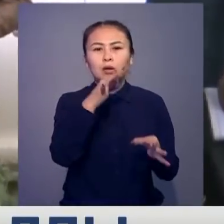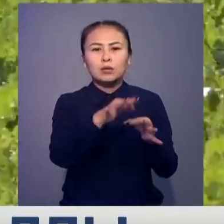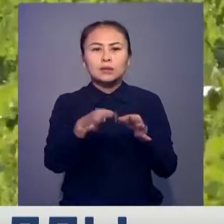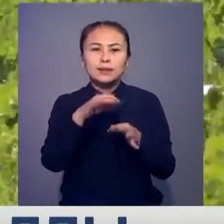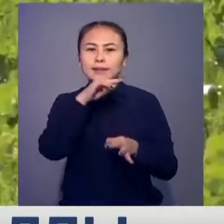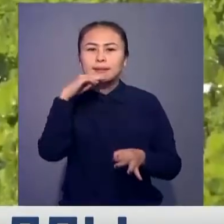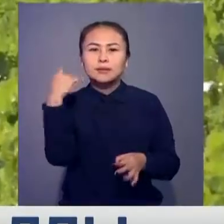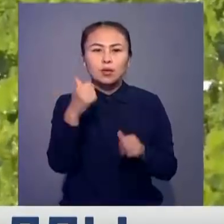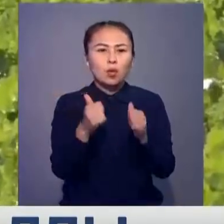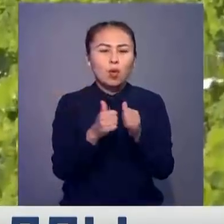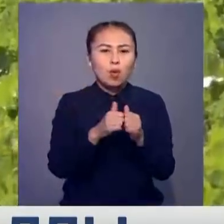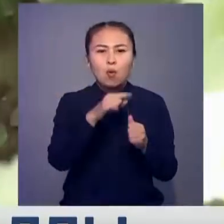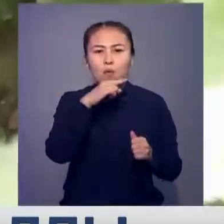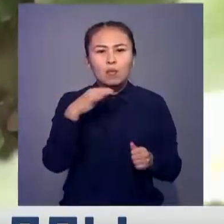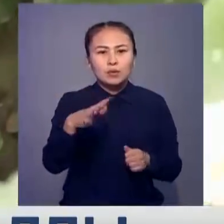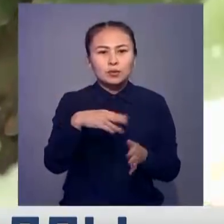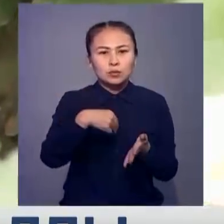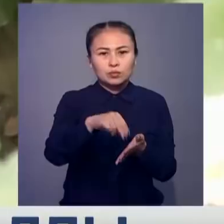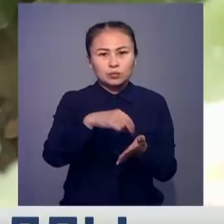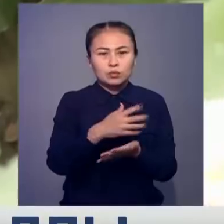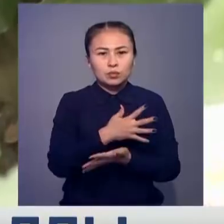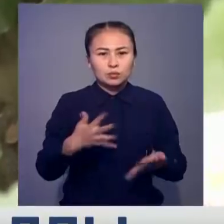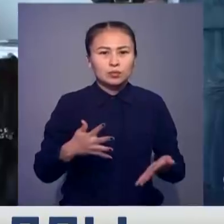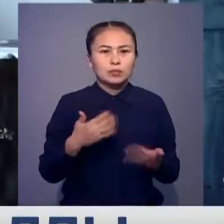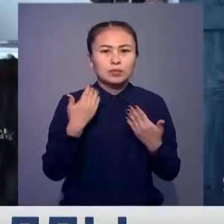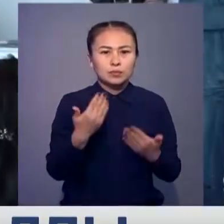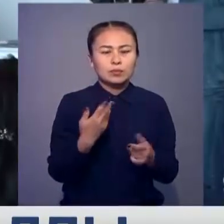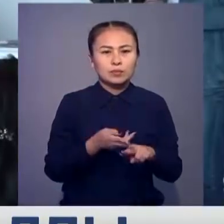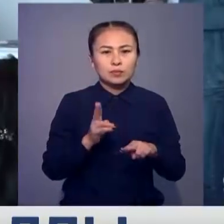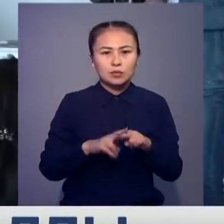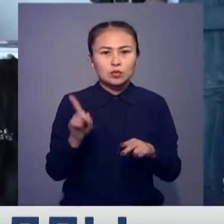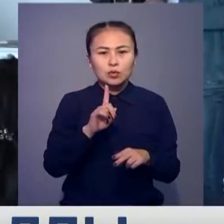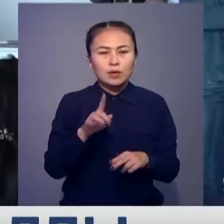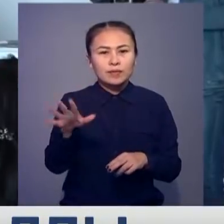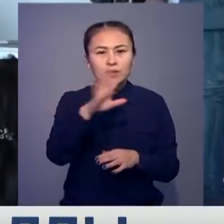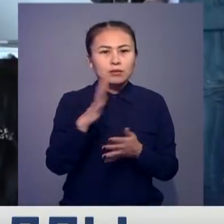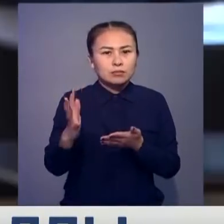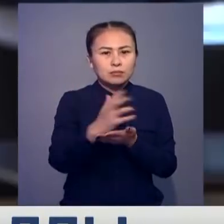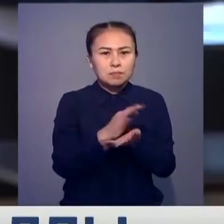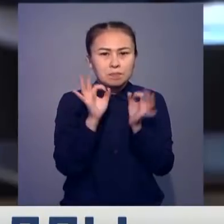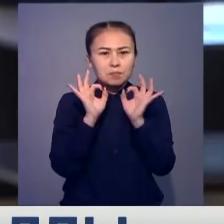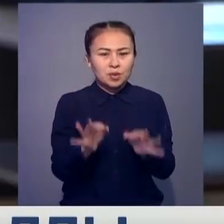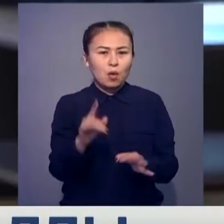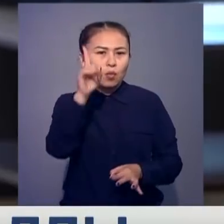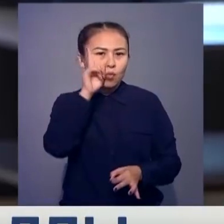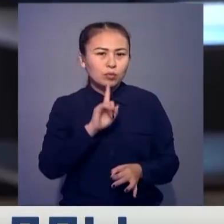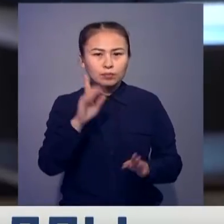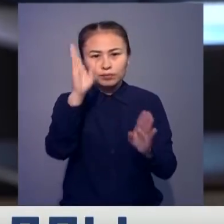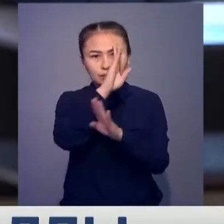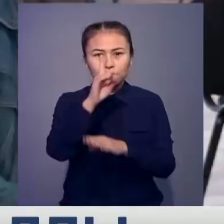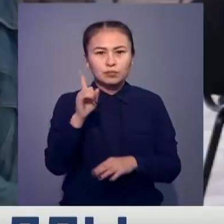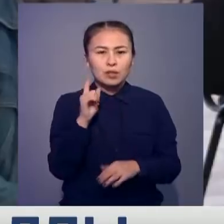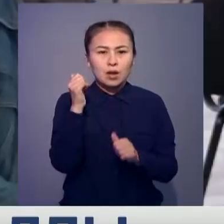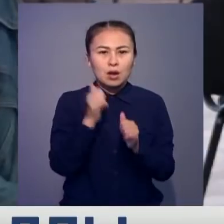Ресейдің көрші облыстары сатып алады. Енді алынған үйінімді сұрапсыз жинау мақсаты тұр, дейхандар қолайлы ауар